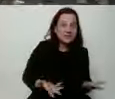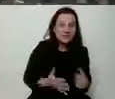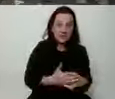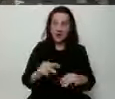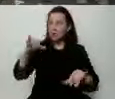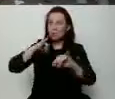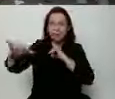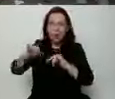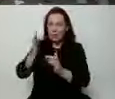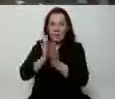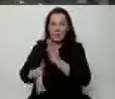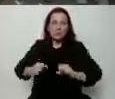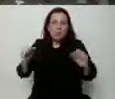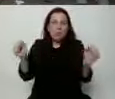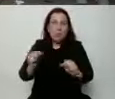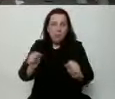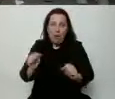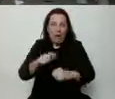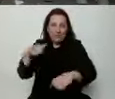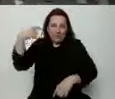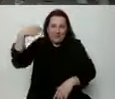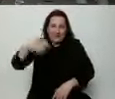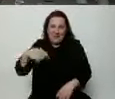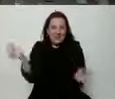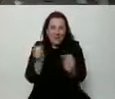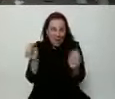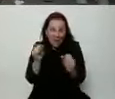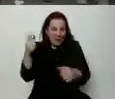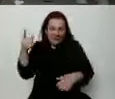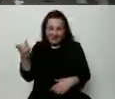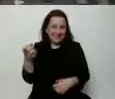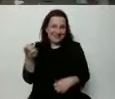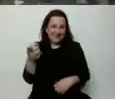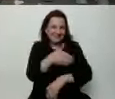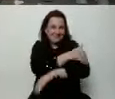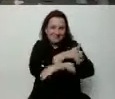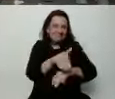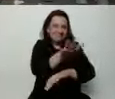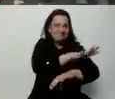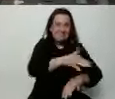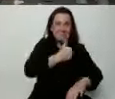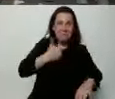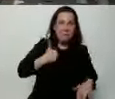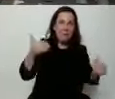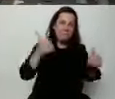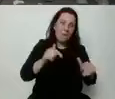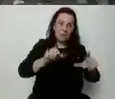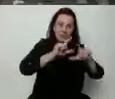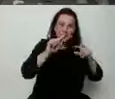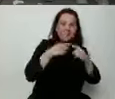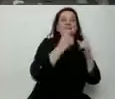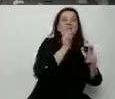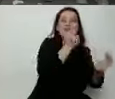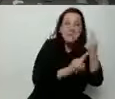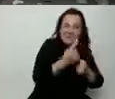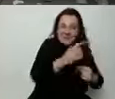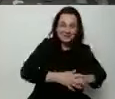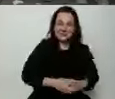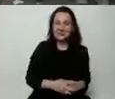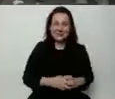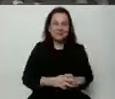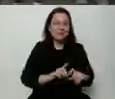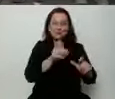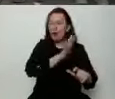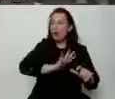po prostu się boi, pan prezydent się boi tego, żeby Polonia się cała mogła wypowiedzieć na temat tego, co się dzieje w